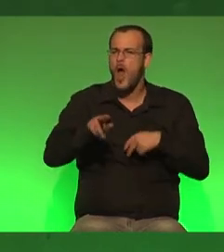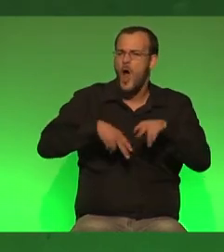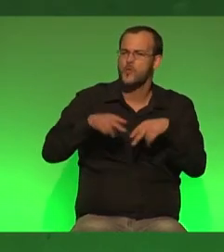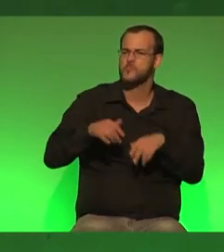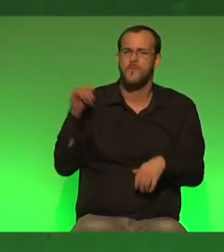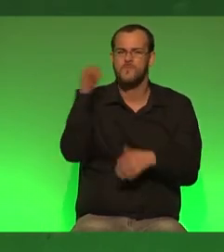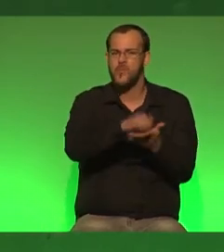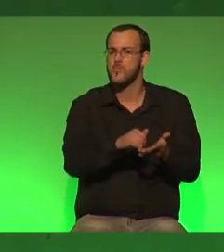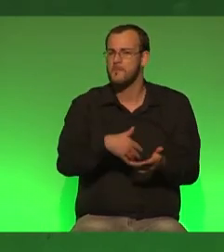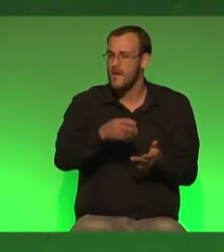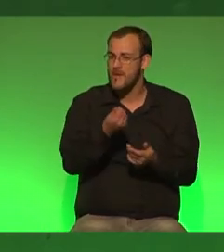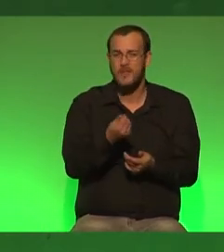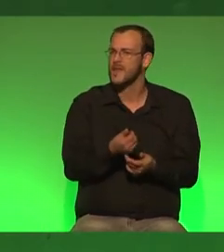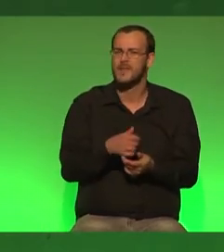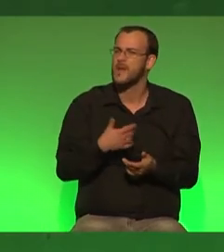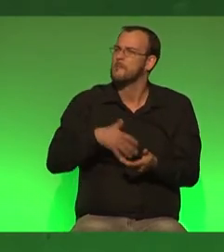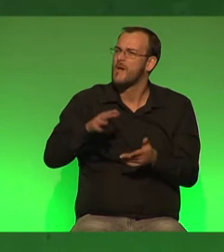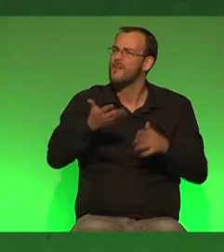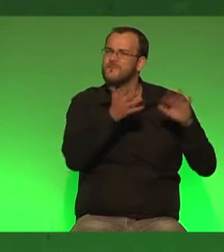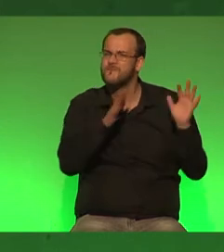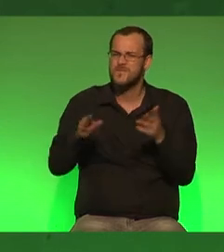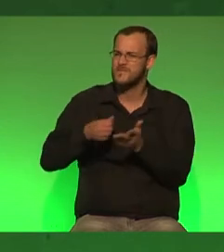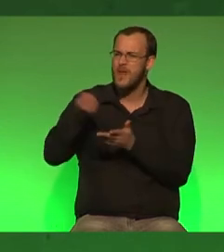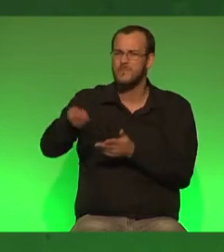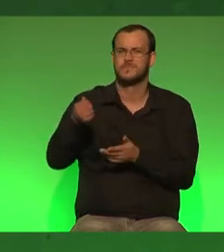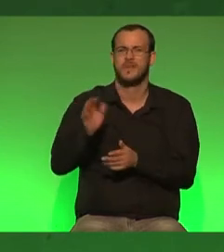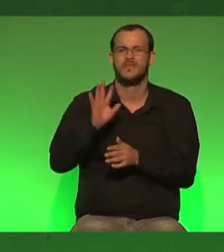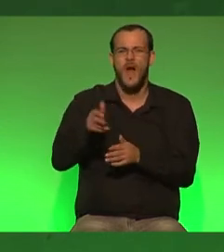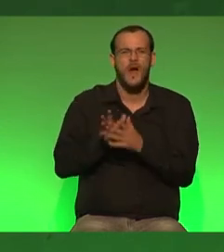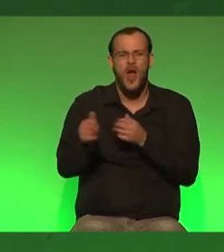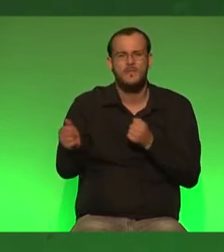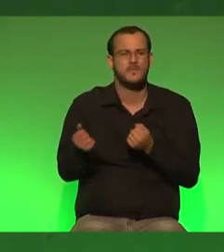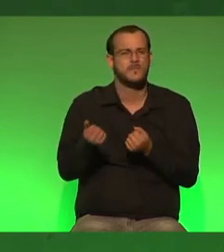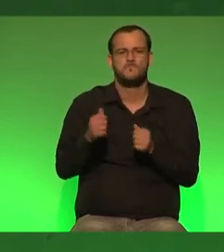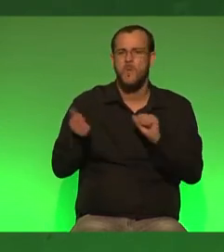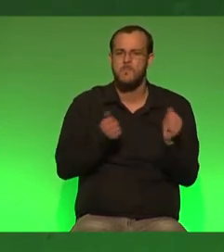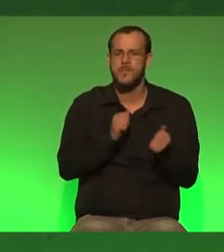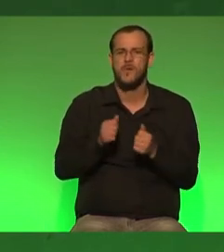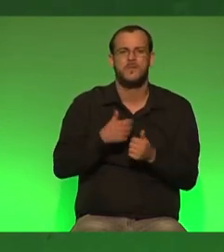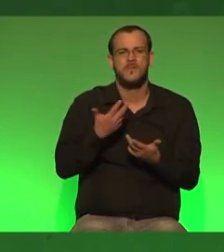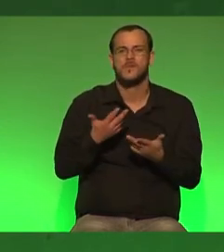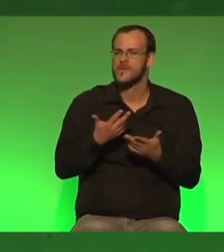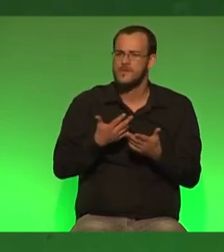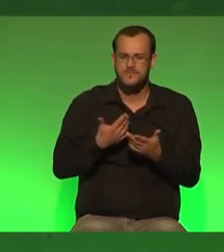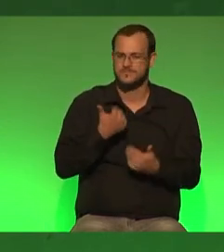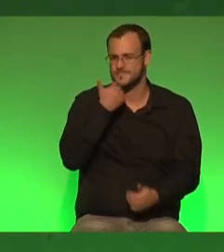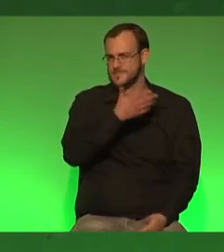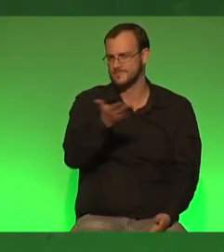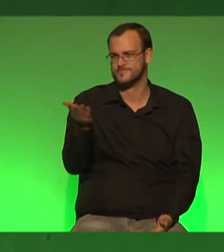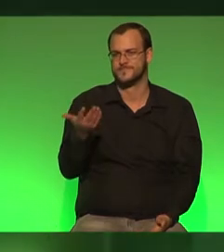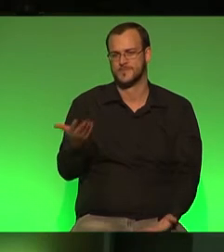Flughäfen. Wir brauchen mehr Geld für Wind, für Sonne, für nachhaltige Mobilität und für die Kreislaufwirtschaft, liebe Freundinnen und Freunde.